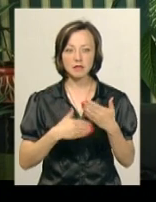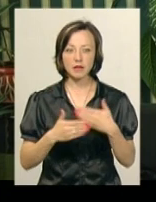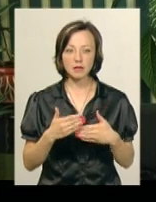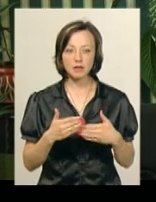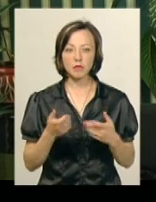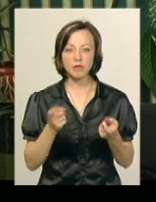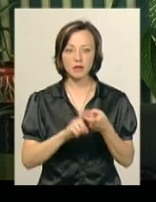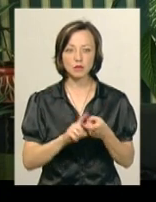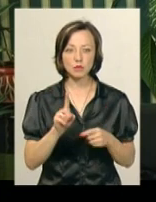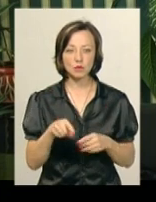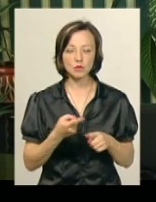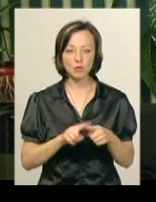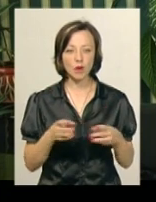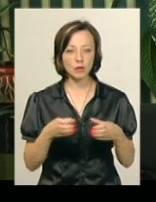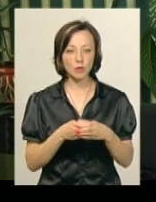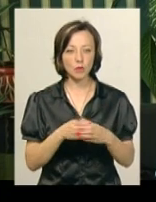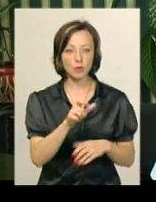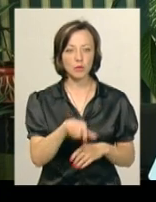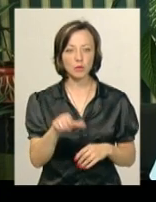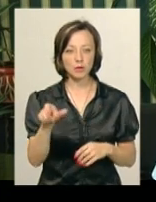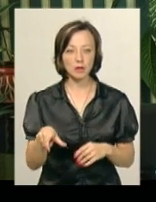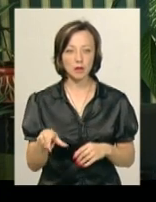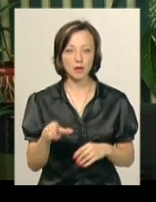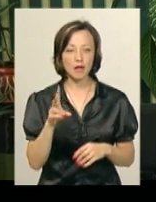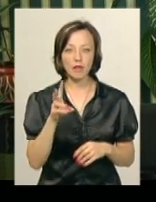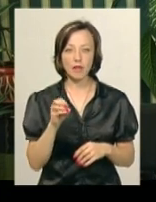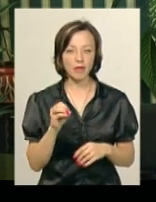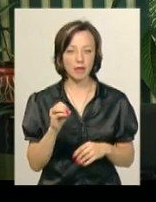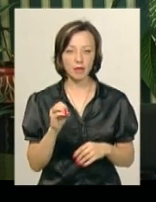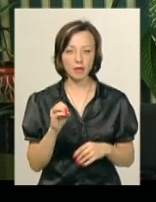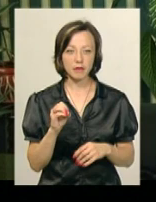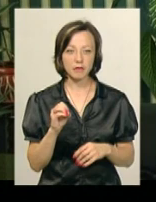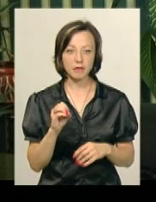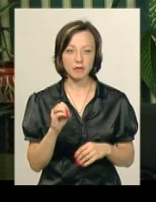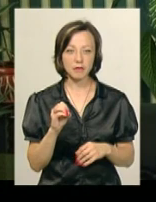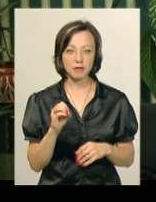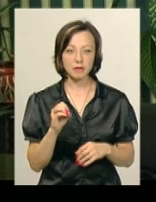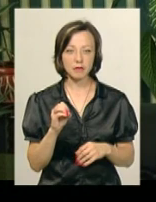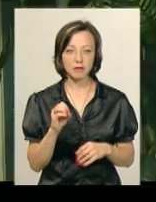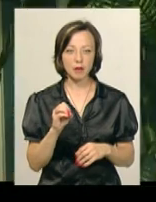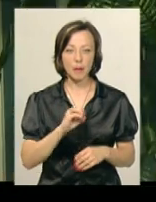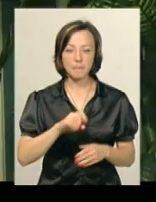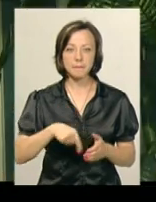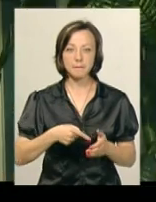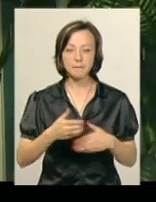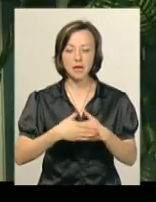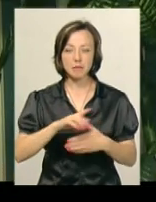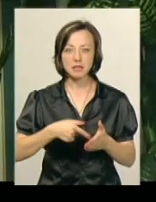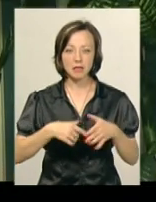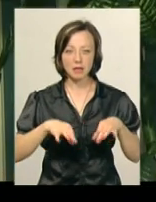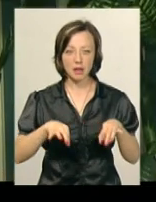стосувалося того, що цю категорію людей не перевозять приміський транспорт. Приблизно